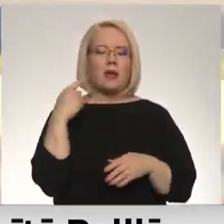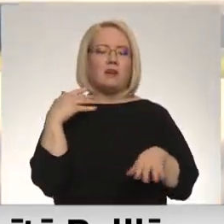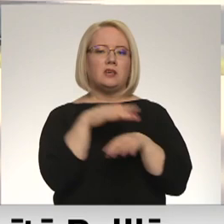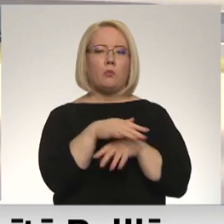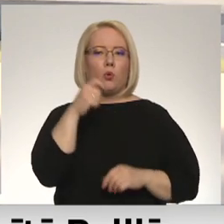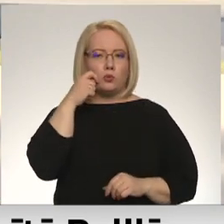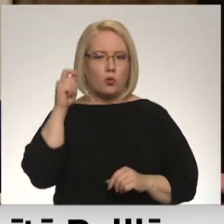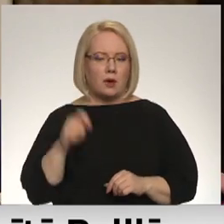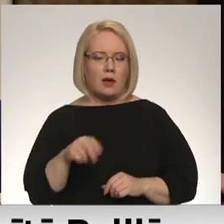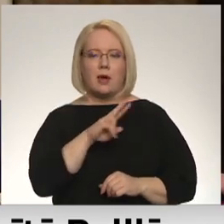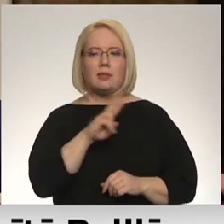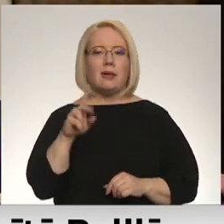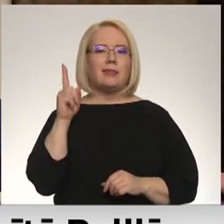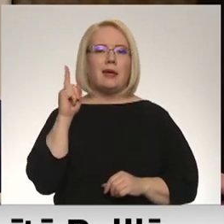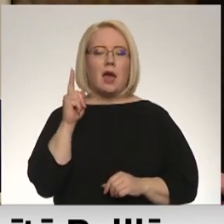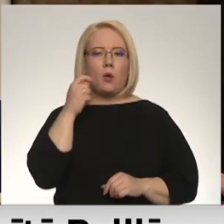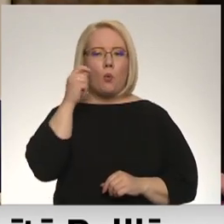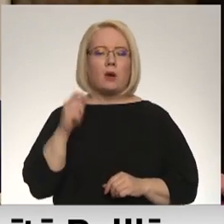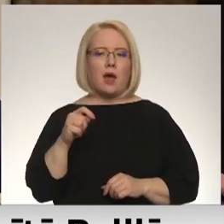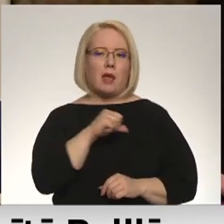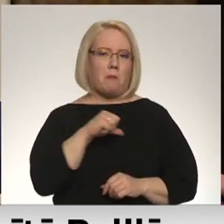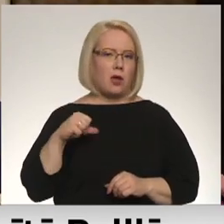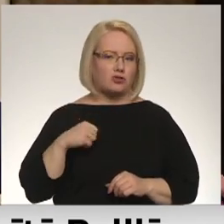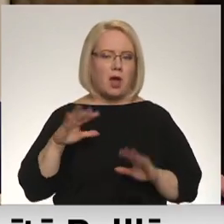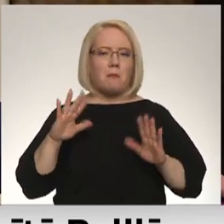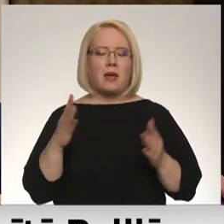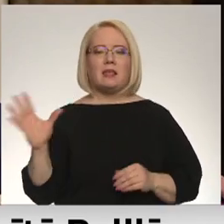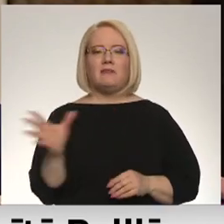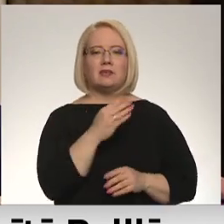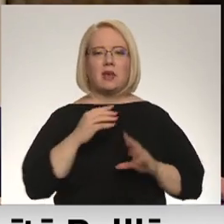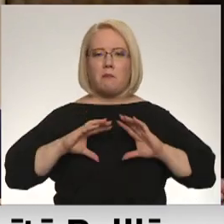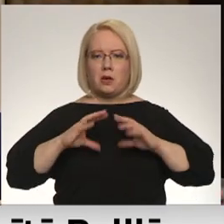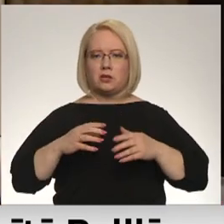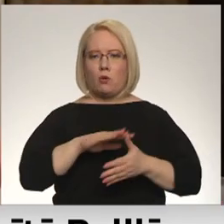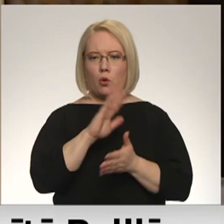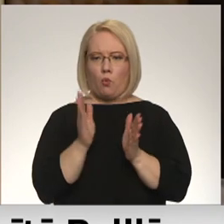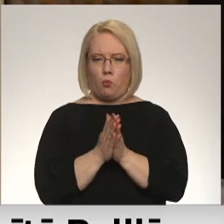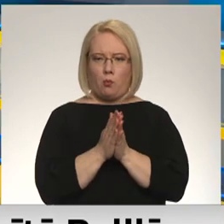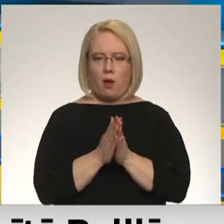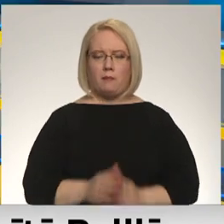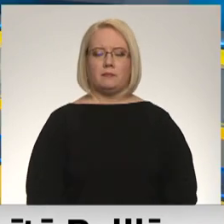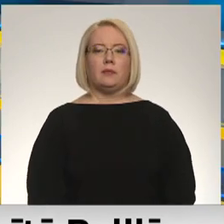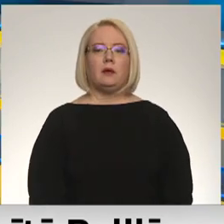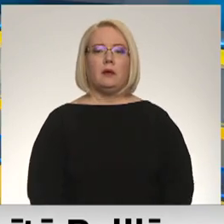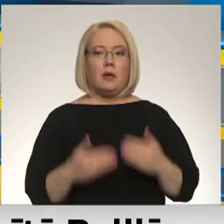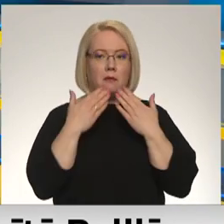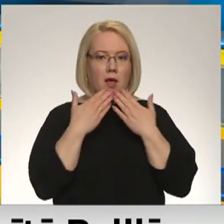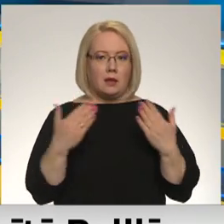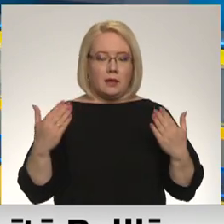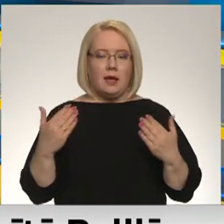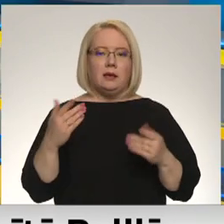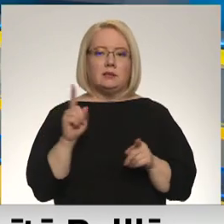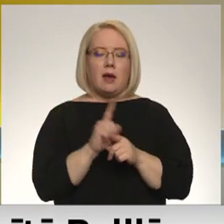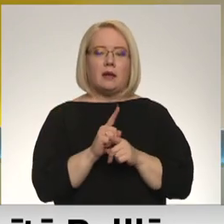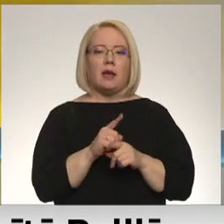Ukraiņā ne tikai Ukraiņai pašai, bet arī visai pasaulē kopumā. Ilze? Jā, paldies sev un paldies